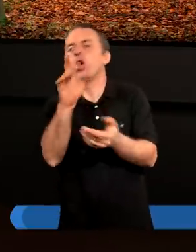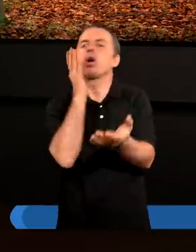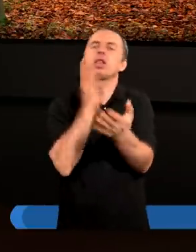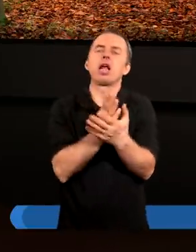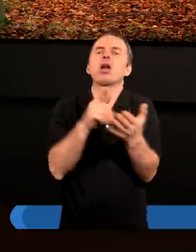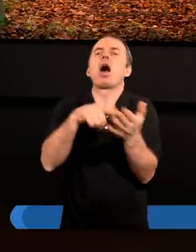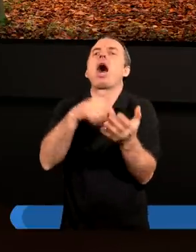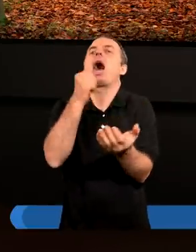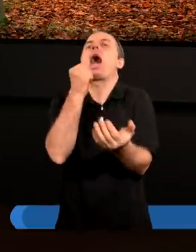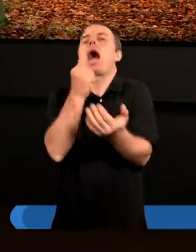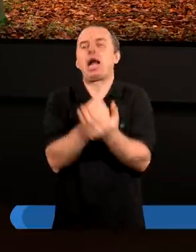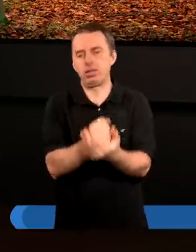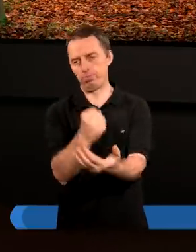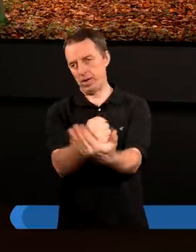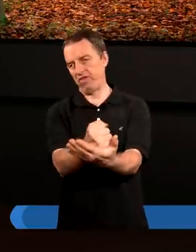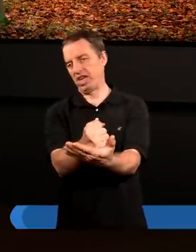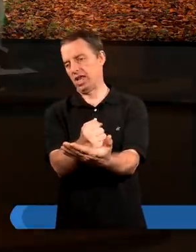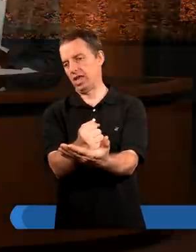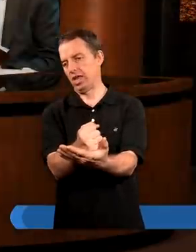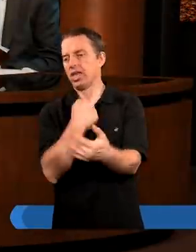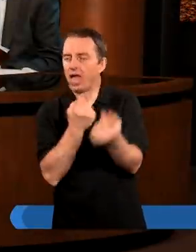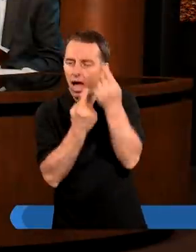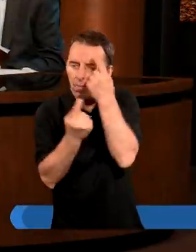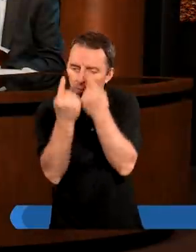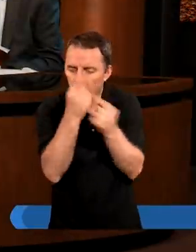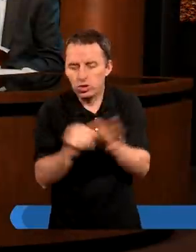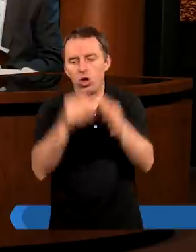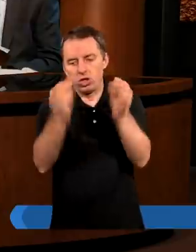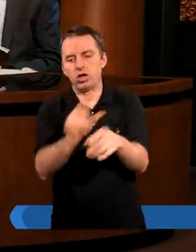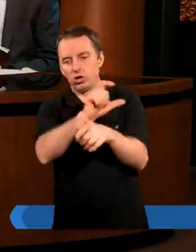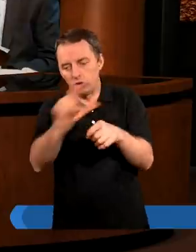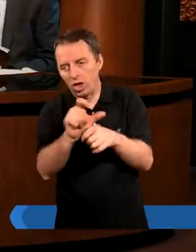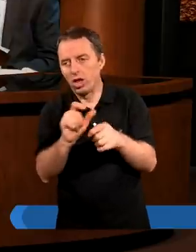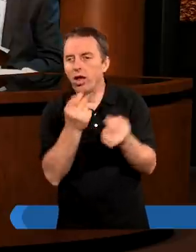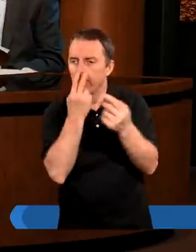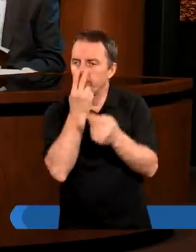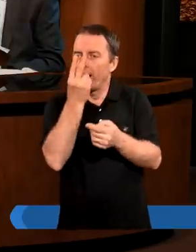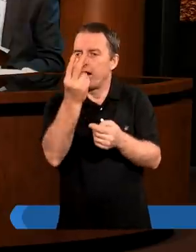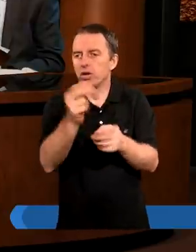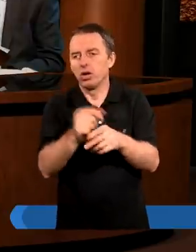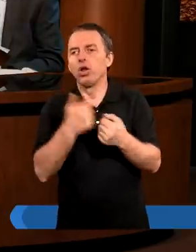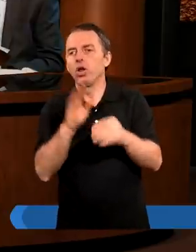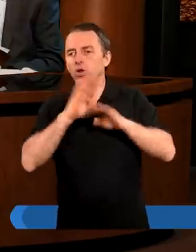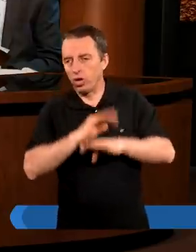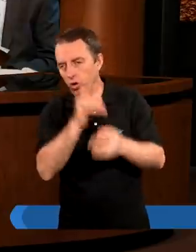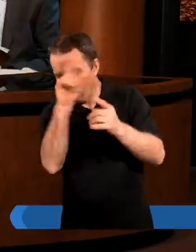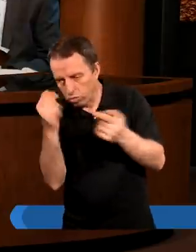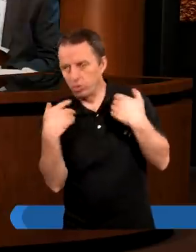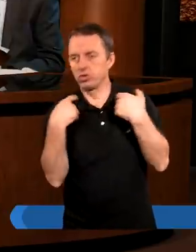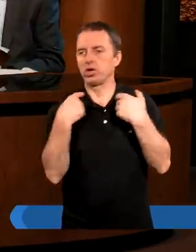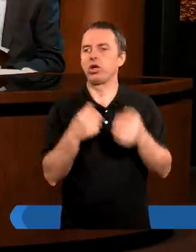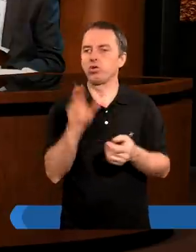jest tylko akt prawny? Ja myślę, że do tej pory, jeżeli to przenieść na taką naszą ludzką